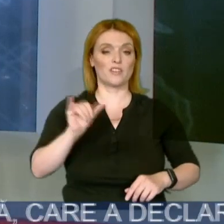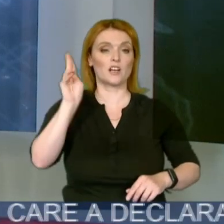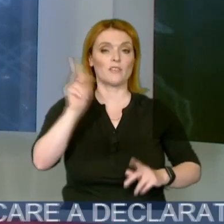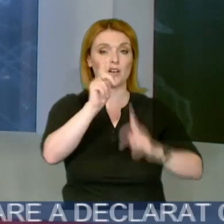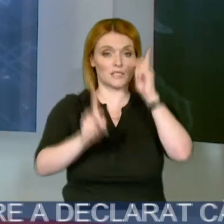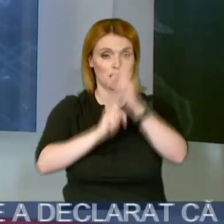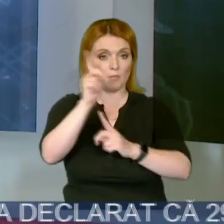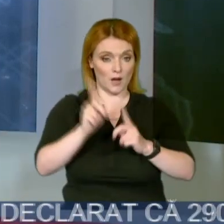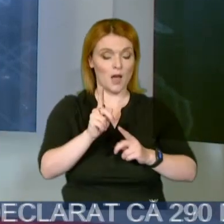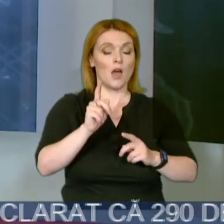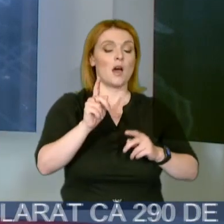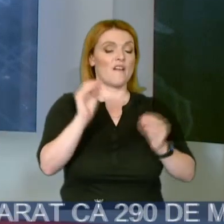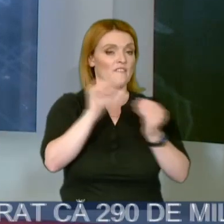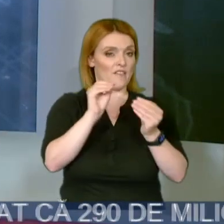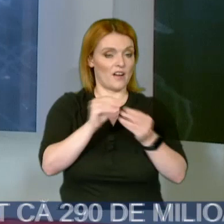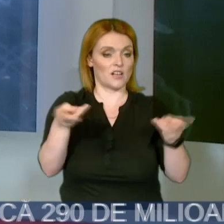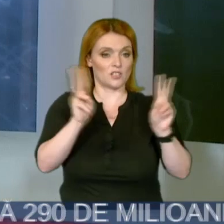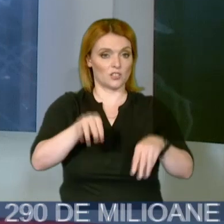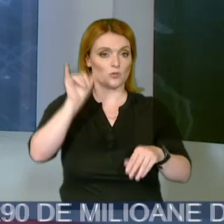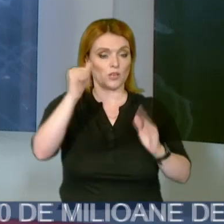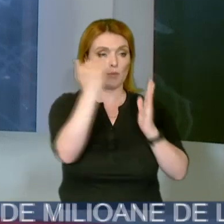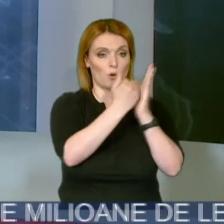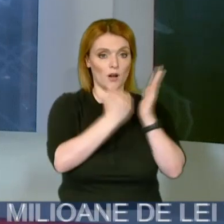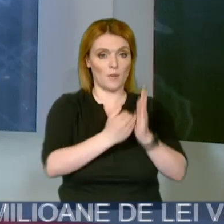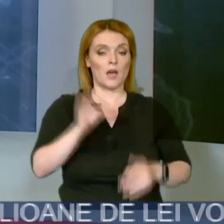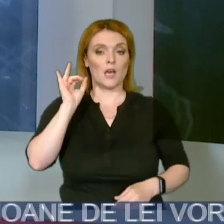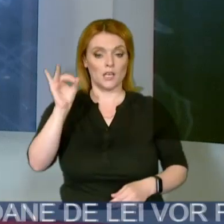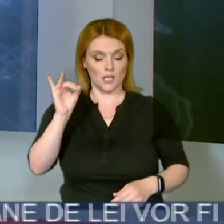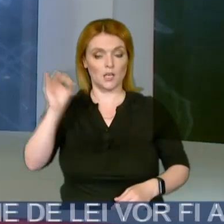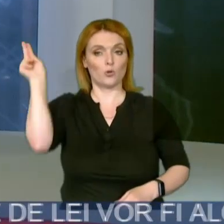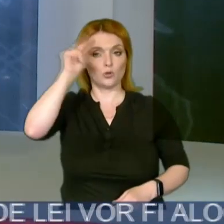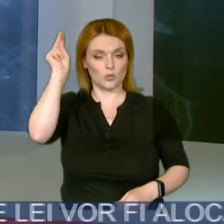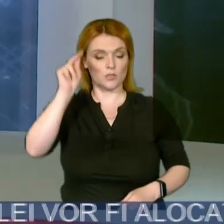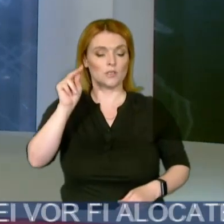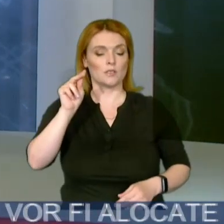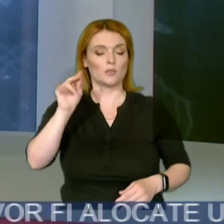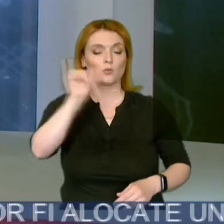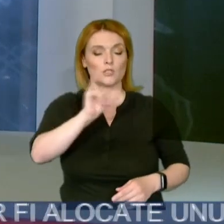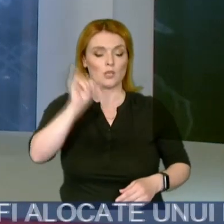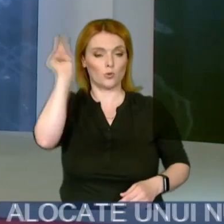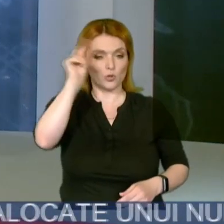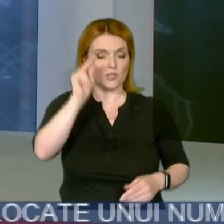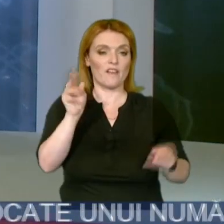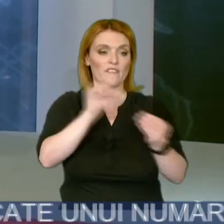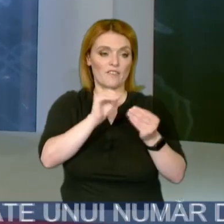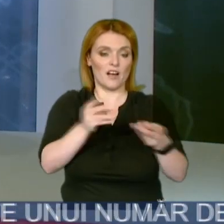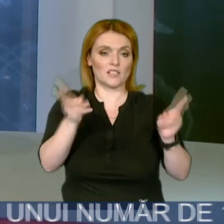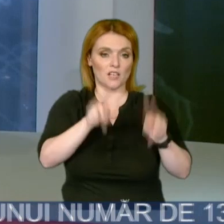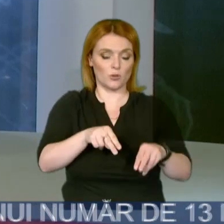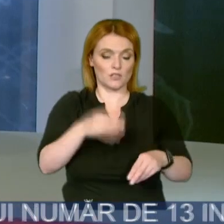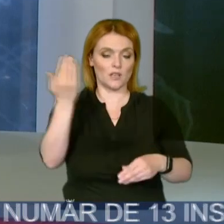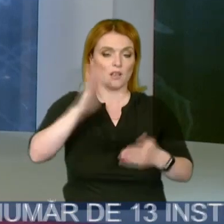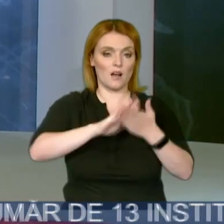aceleași programe de studii și vor plăti taxele stabilite anterior, iar lucrătorii instituțiilor urmează să fie angajați la cele